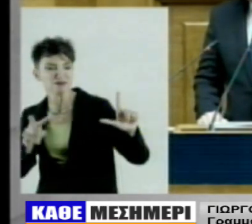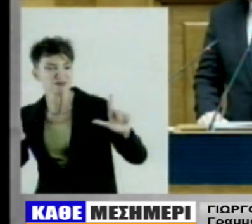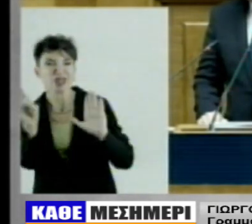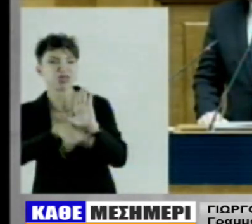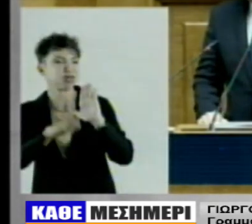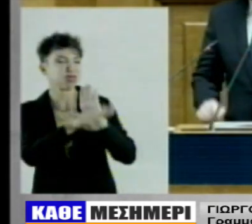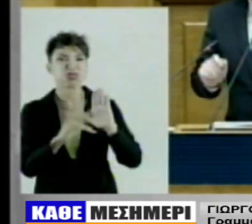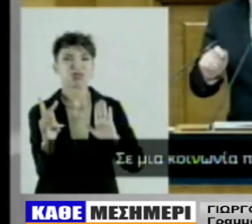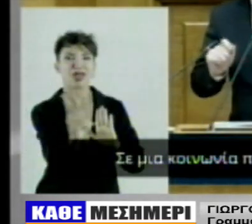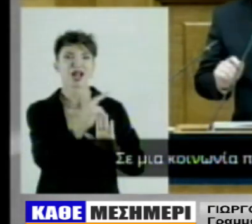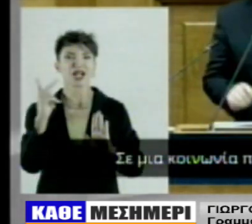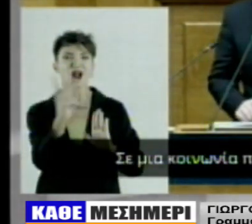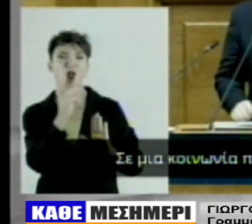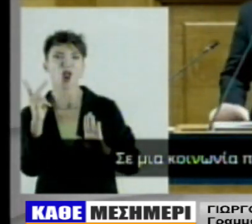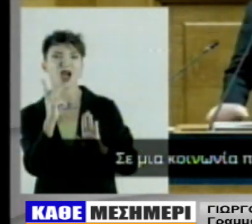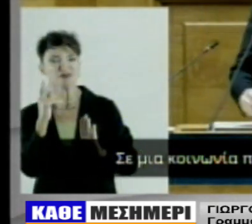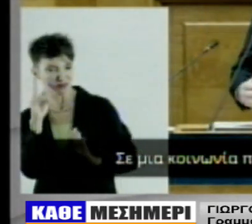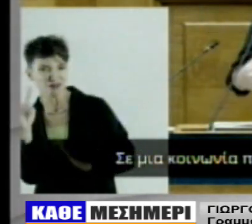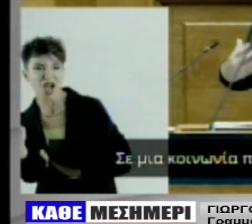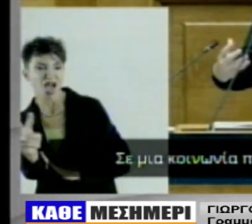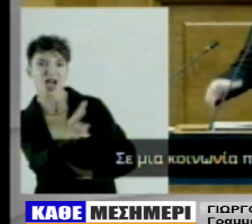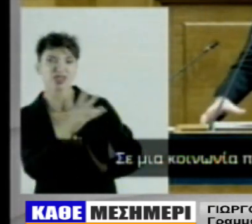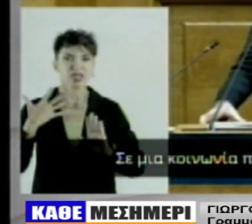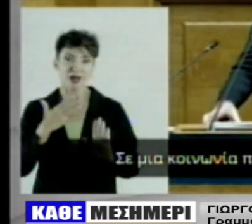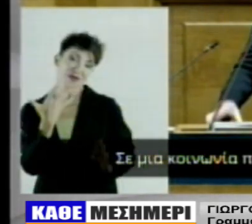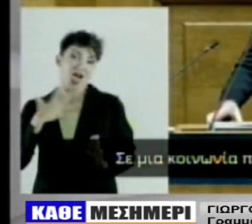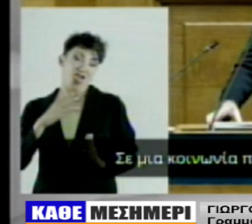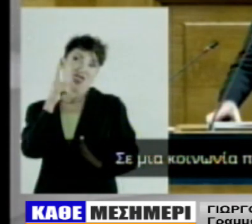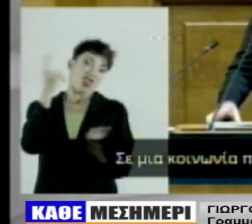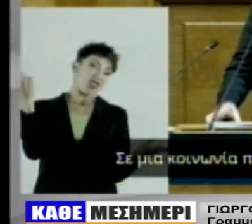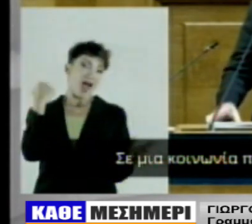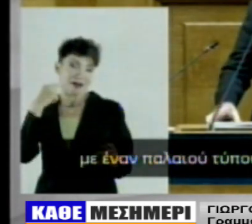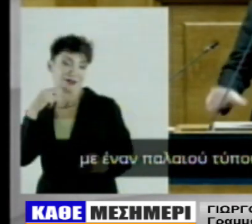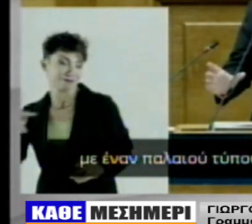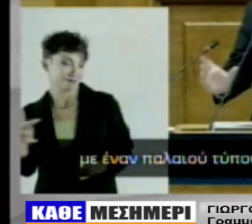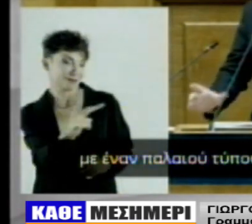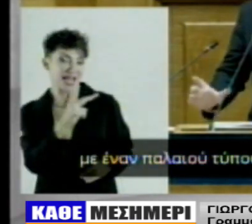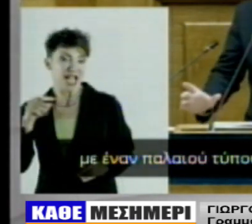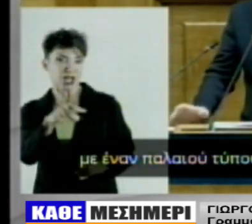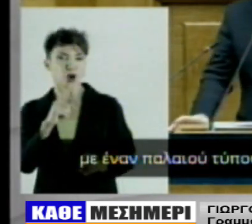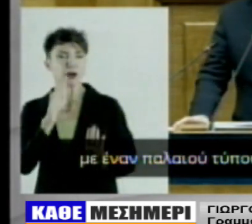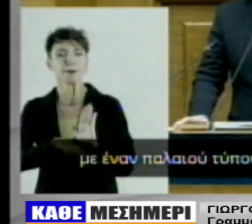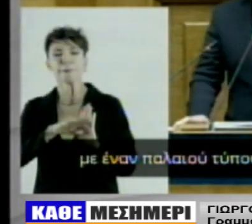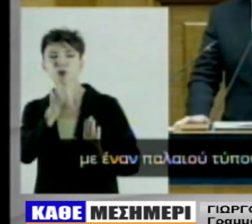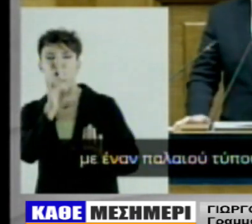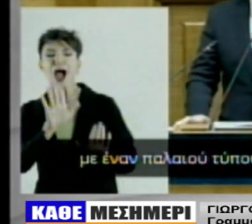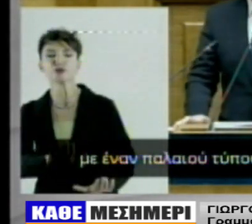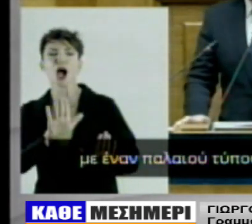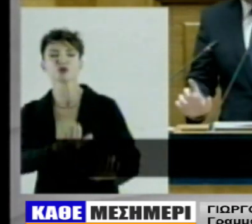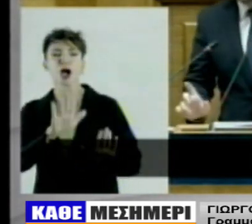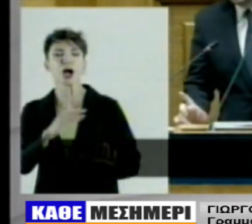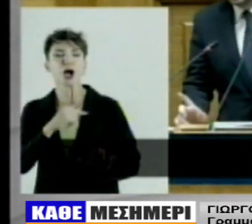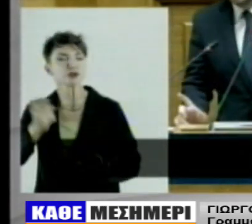με το προγραμματικό της πλαίσιο το οποίο τα επόμενα τρία χρόνια θα διαμορφώσει μαζί με την ελληνική κοινωνία και με τους πολίτες την